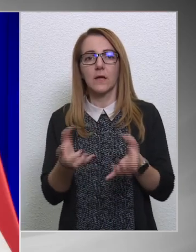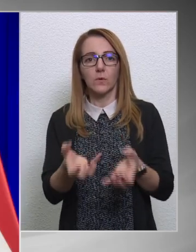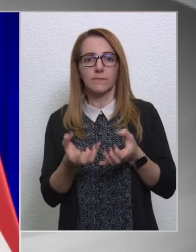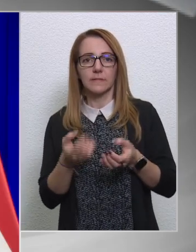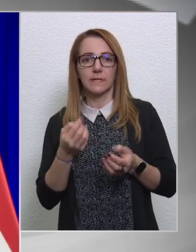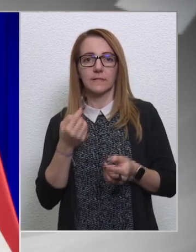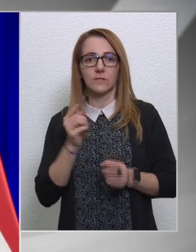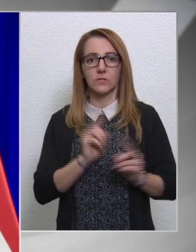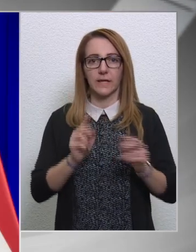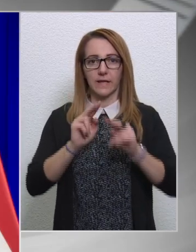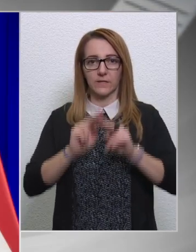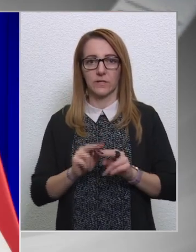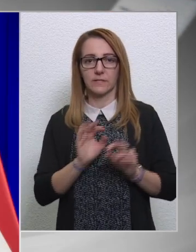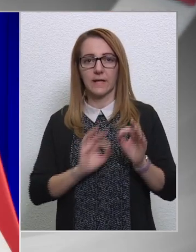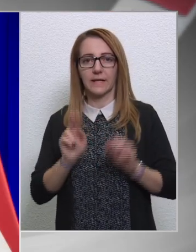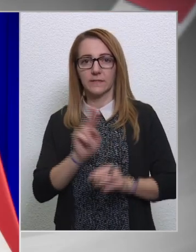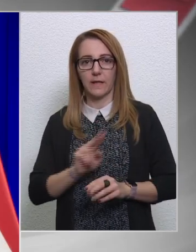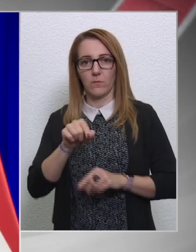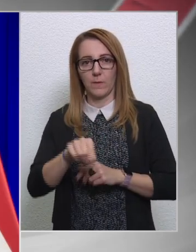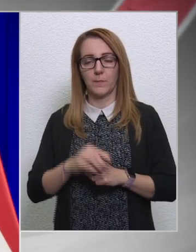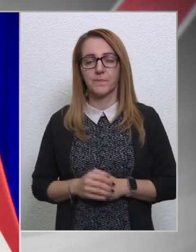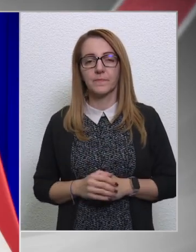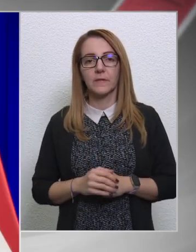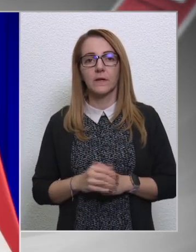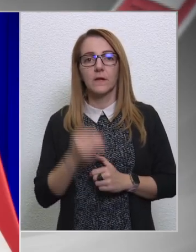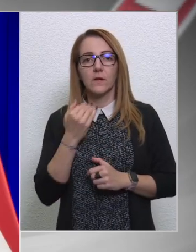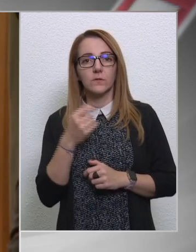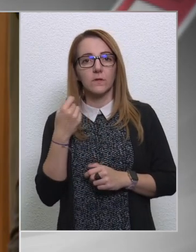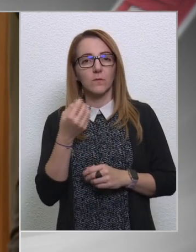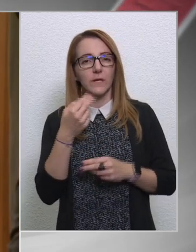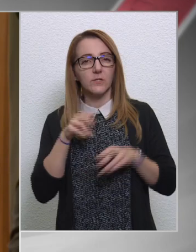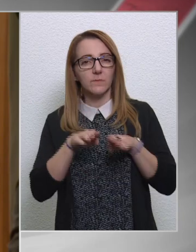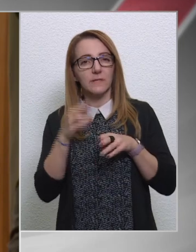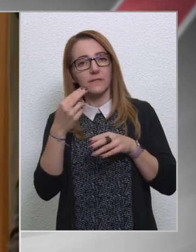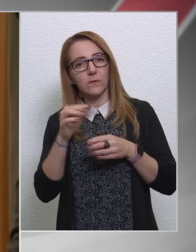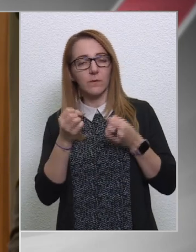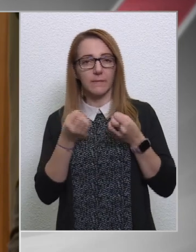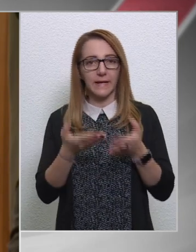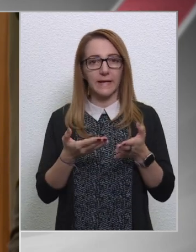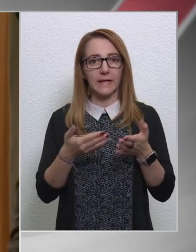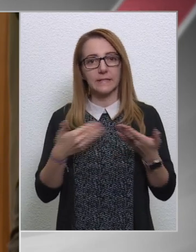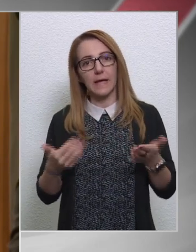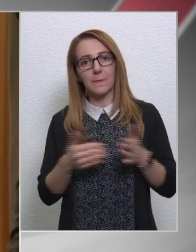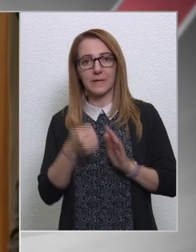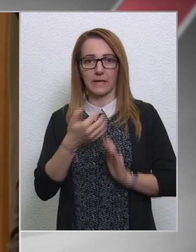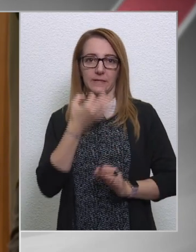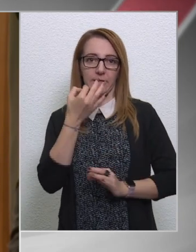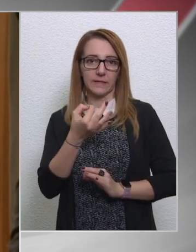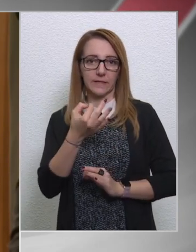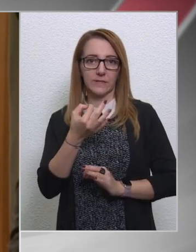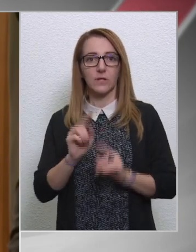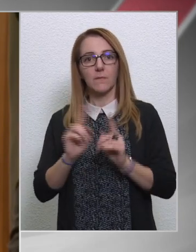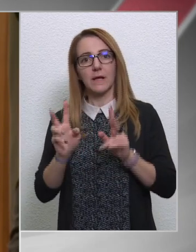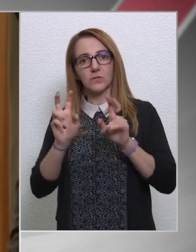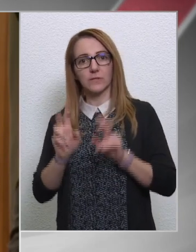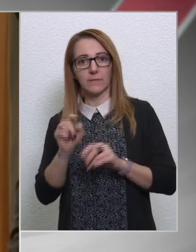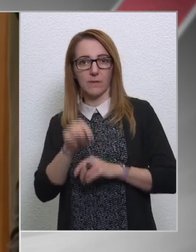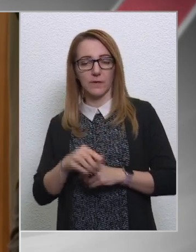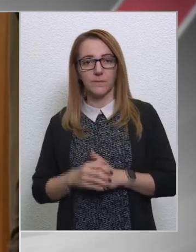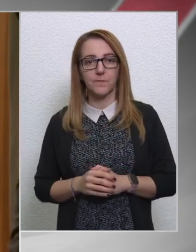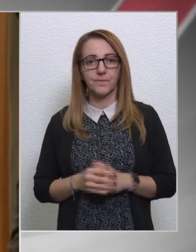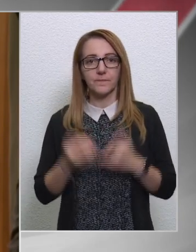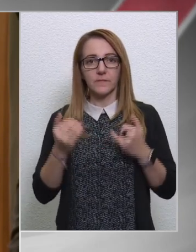eljárásrendszer az egész Európai Unióban. Értem, köszönöm. És nem tudom, Gúlyás miniszterel megenged-e még egy kérdést egy más témában.